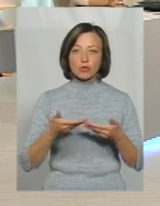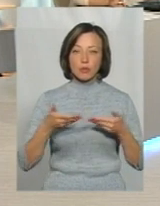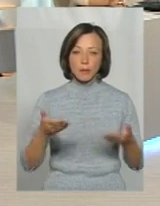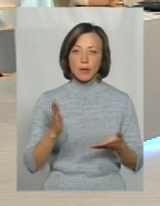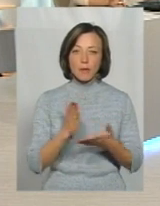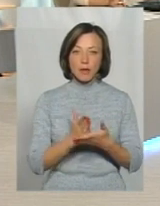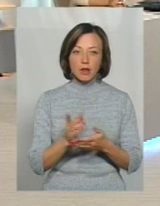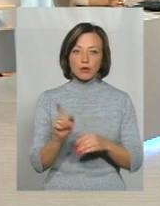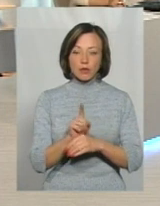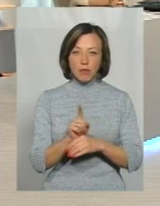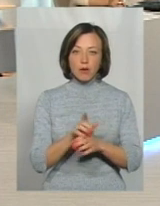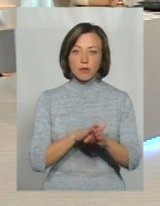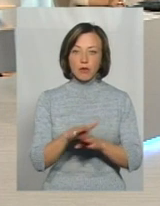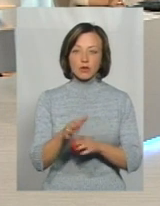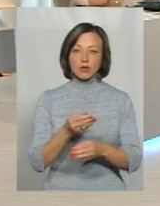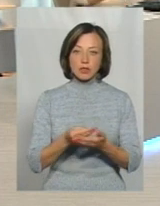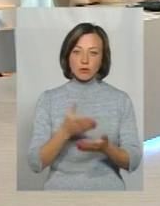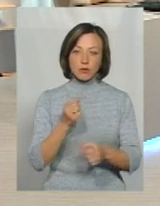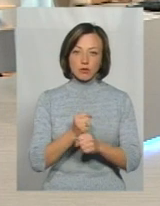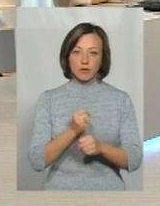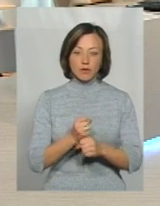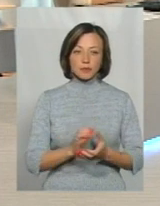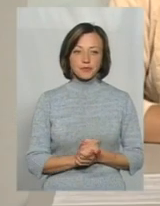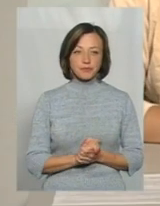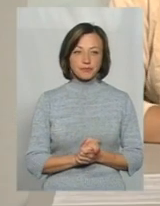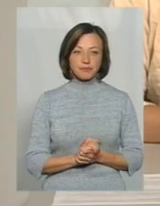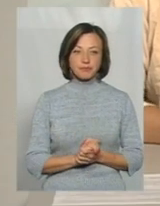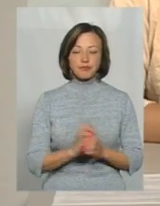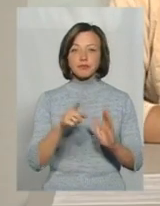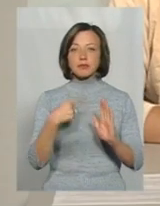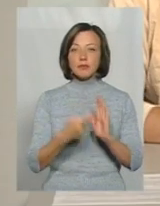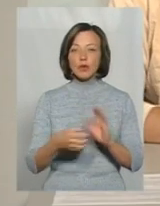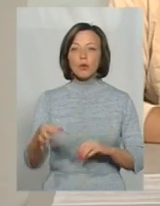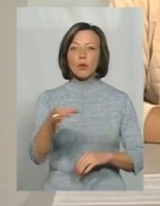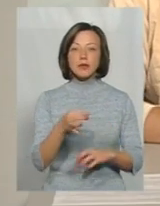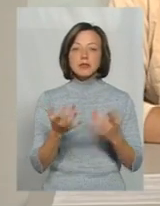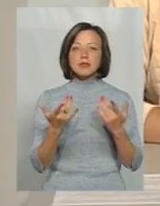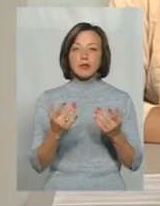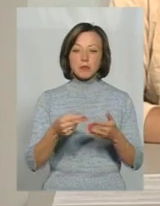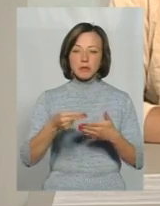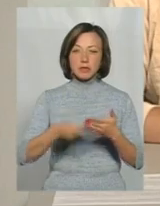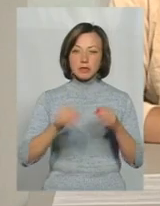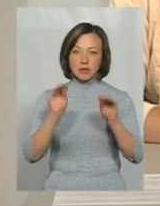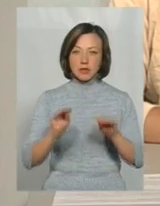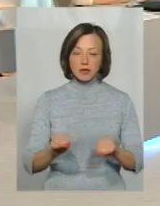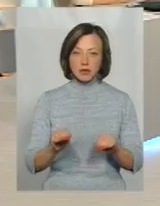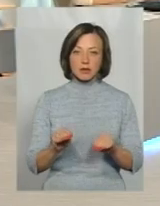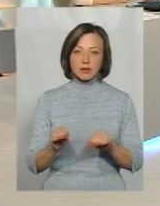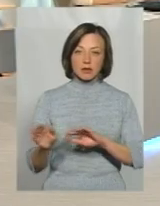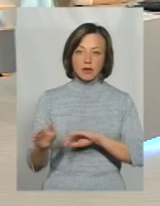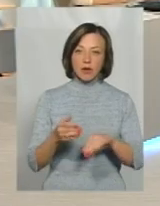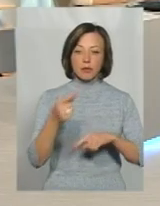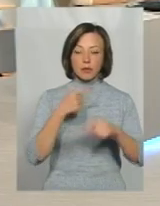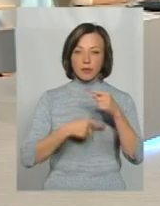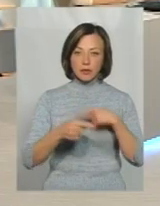нормальне, повноцінне функціонування. Пані Ольга, якщо брати область, скільки декларацій вже маємо? Я ще хочу повернутися все ж таки до